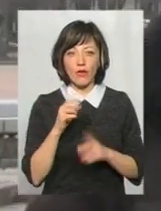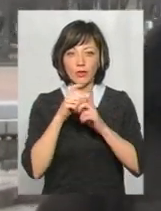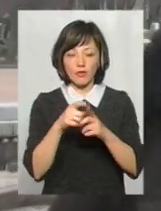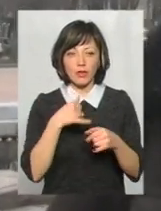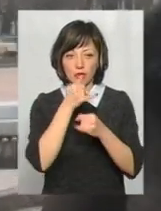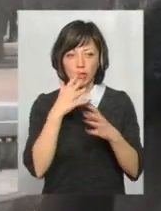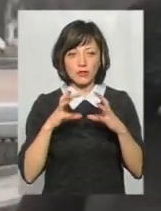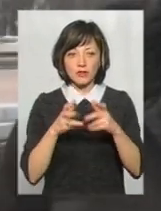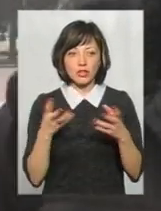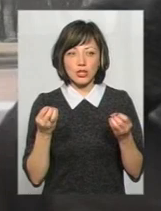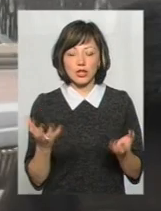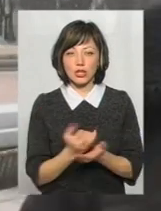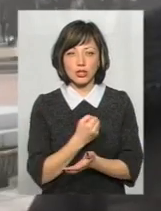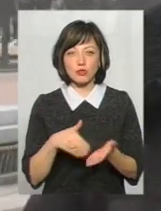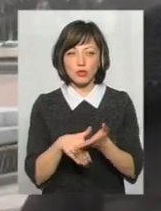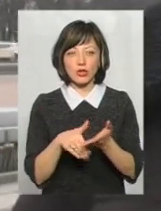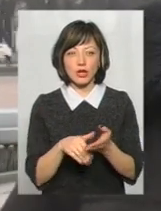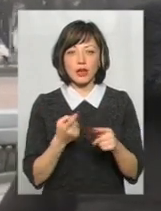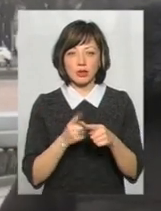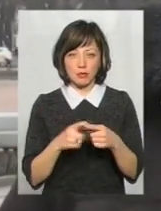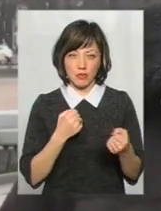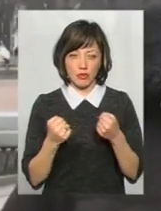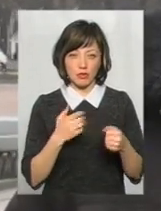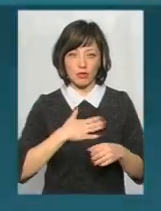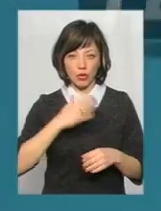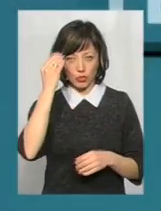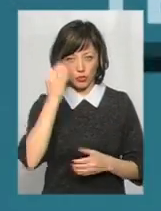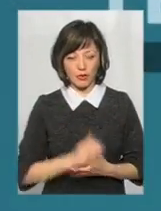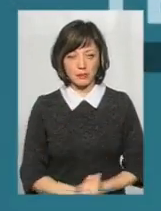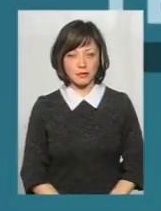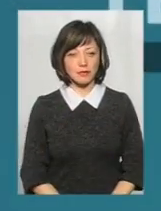Ніде в світі ще не знайшли способа, як це боротися. Це моя думка.